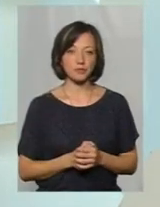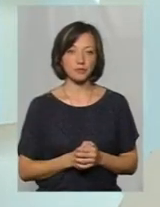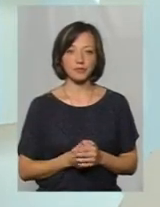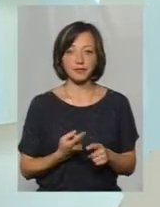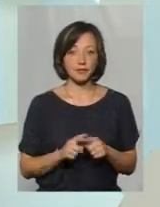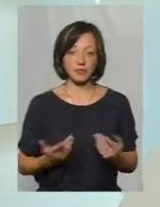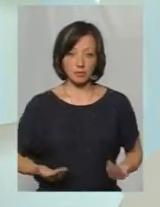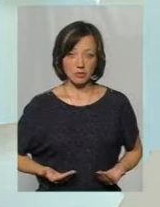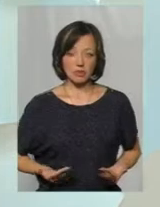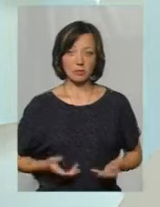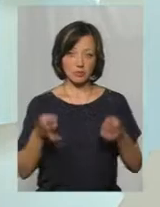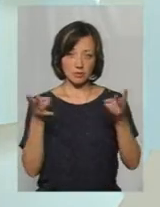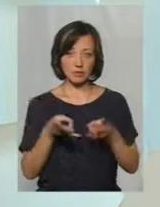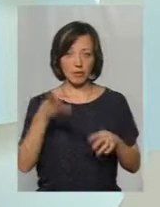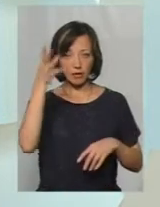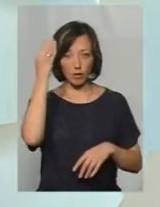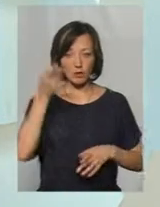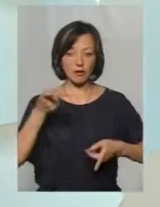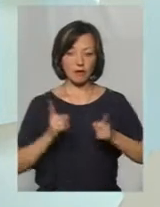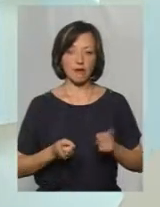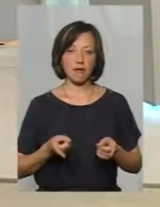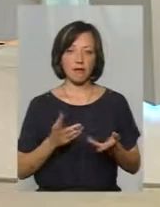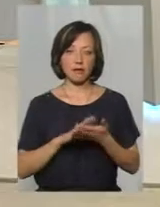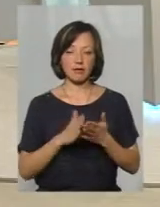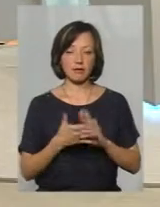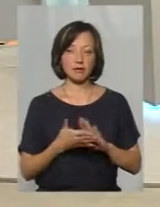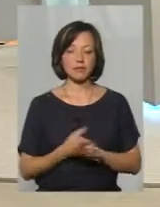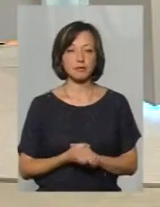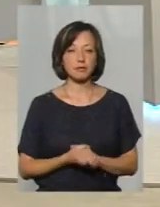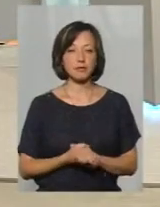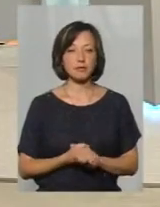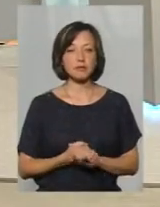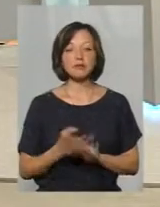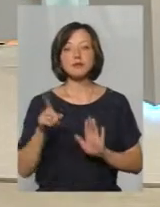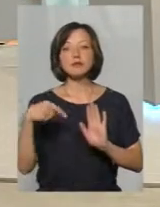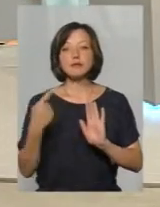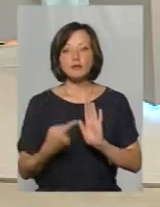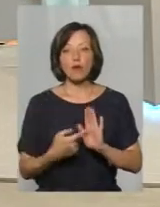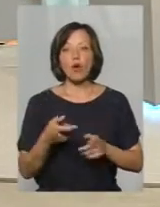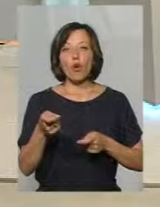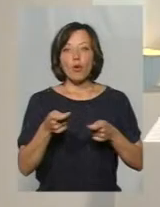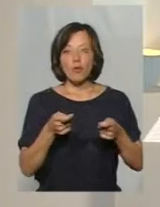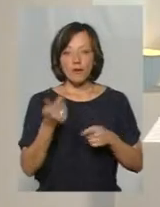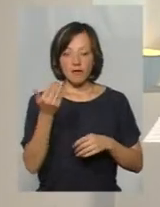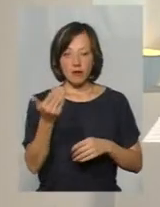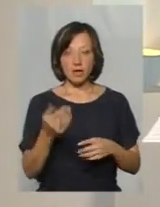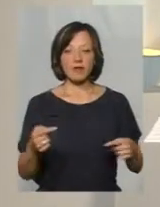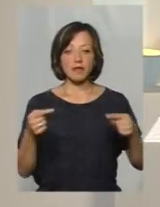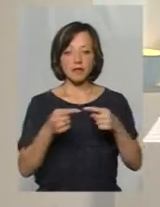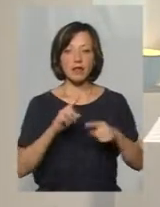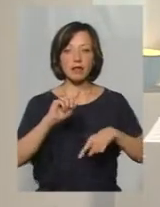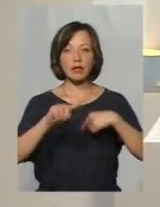Це життя, потрібно враховувати реалії. Пані Наталю, от в управлінні вже визначилися з